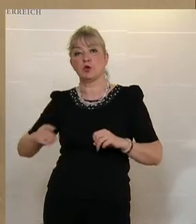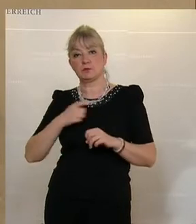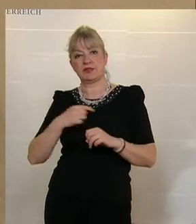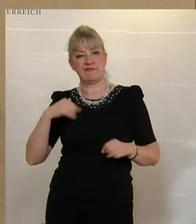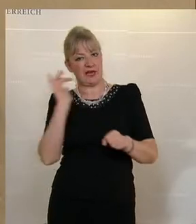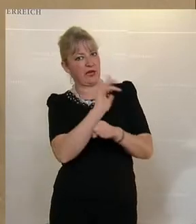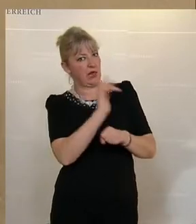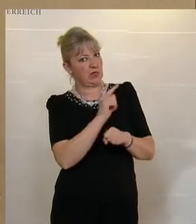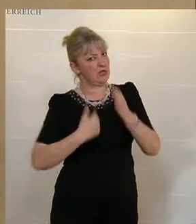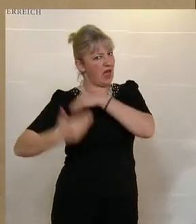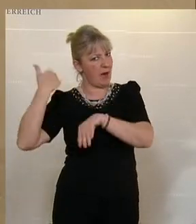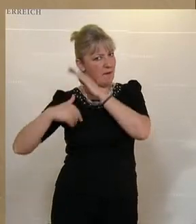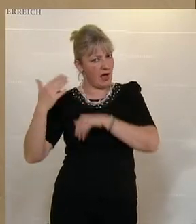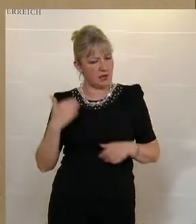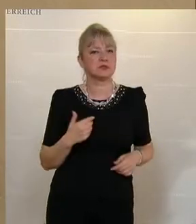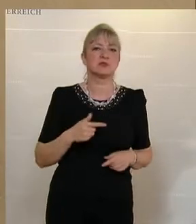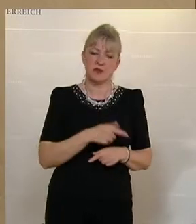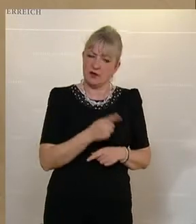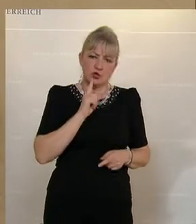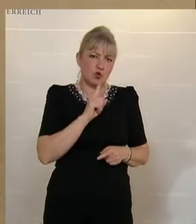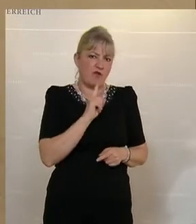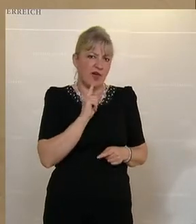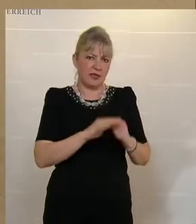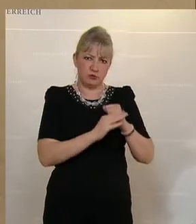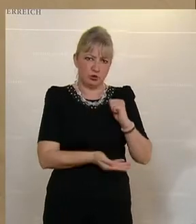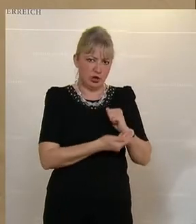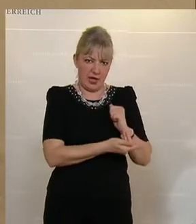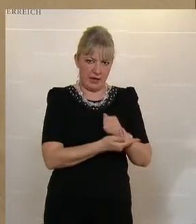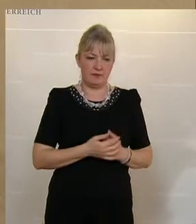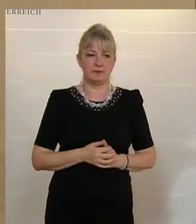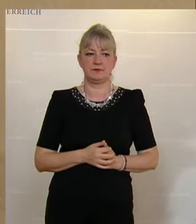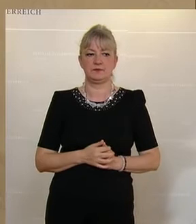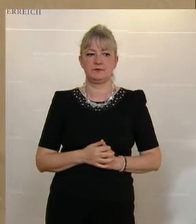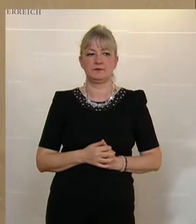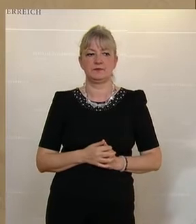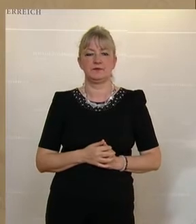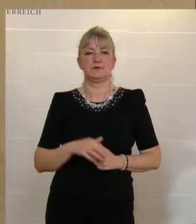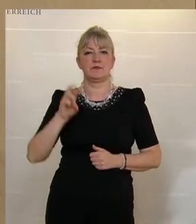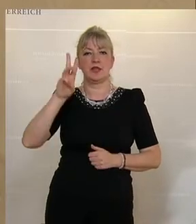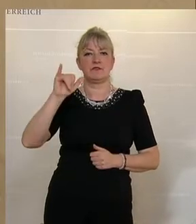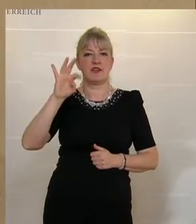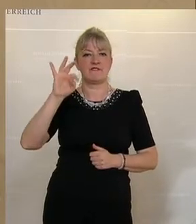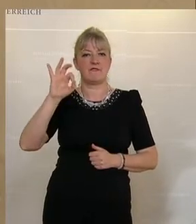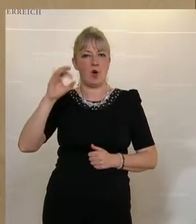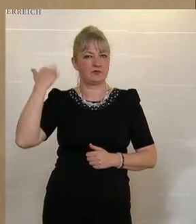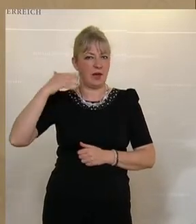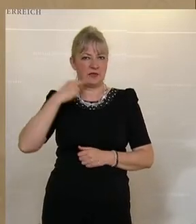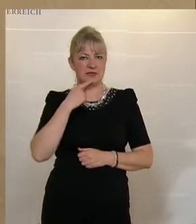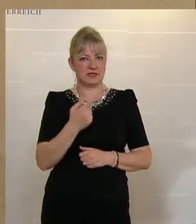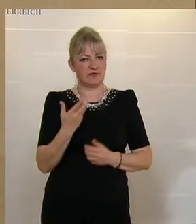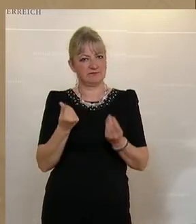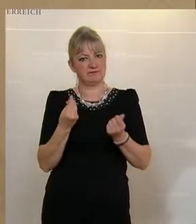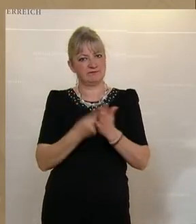kritisierten bereits damals die Unterdotierung des Budgetansatzes. Das WIFO ging bereits damals von